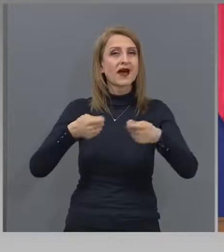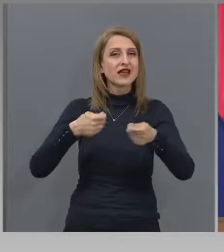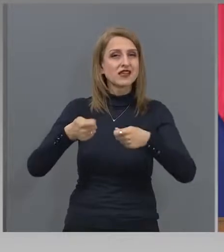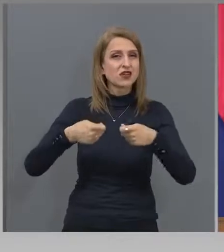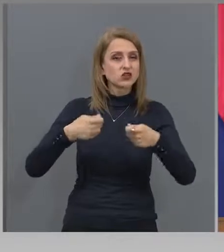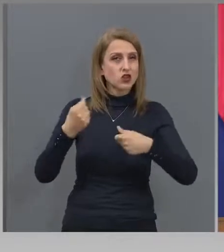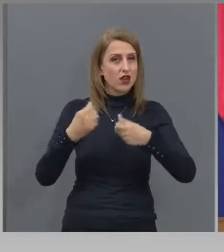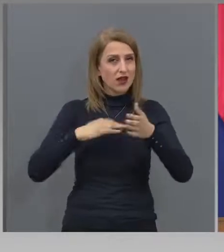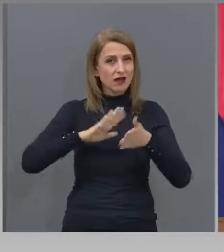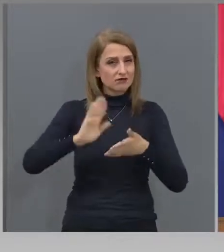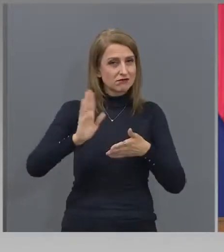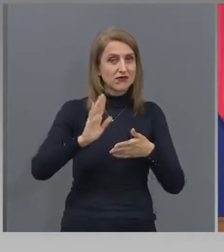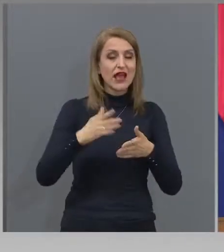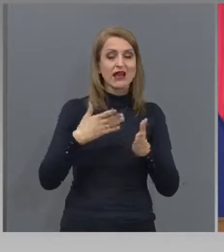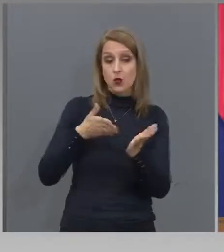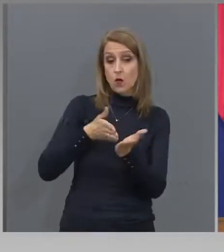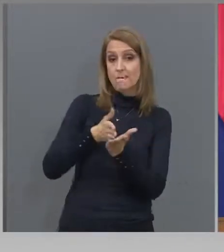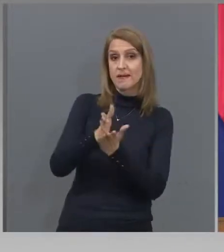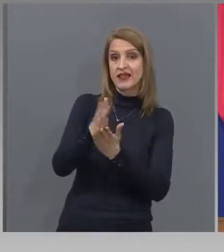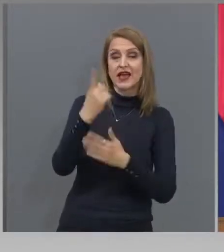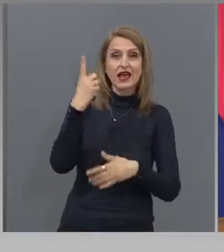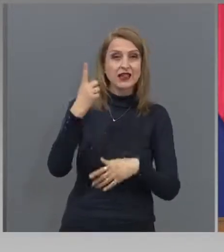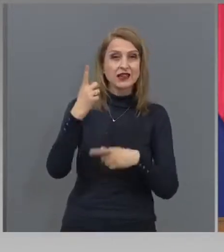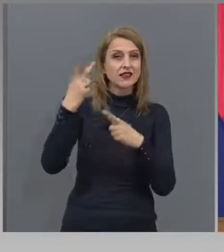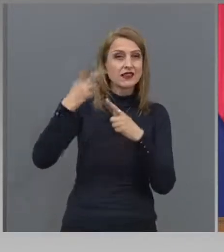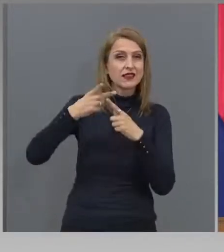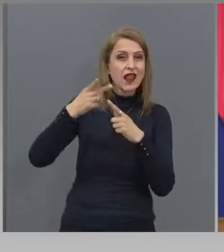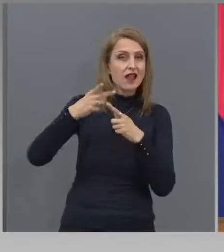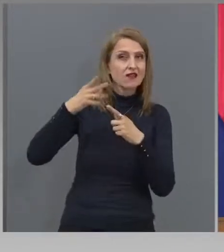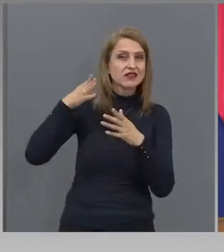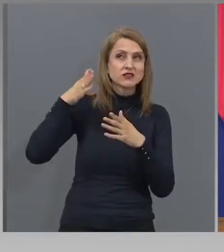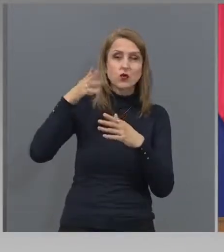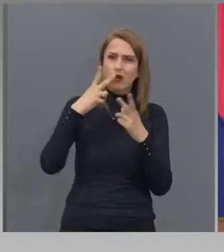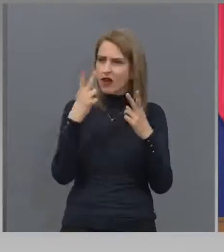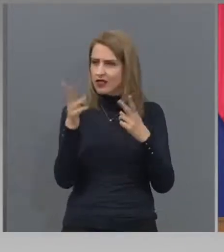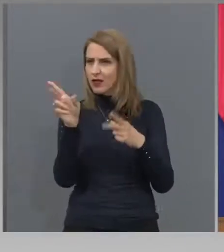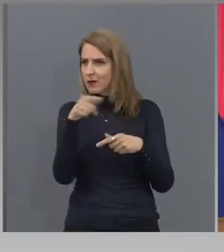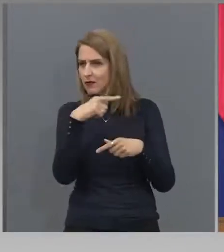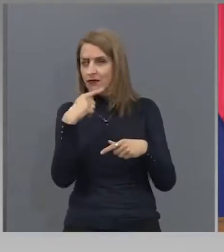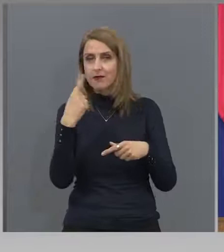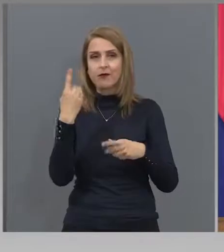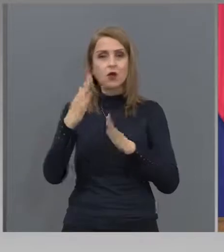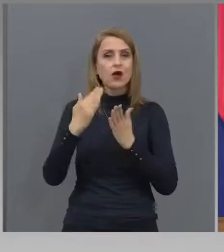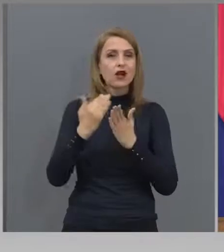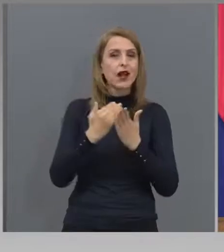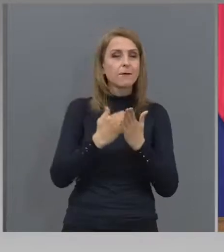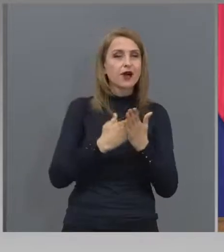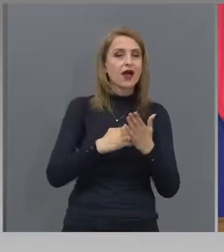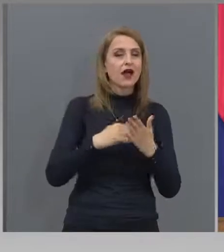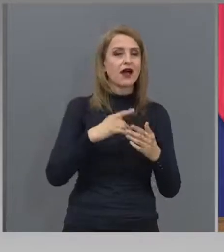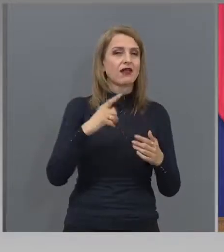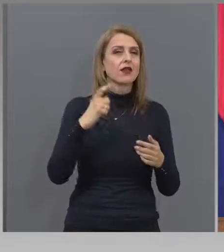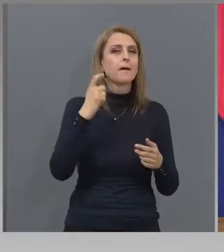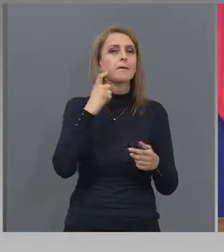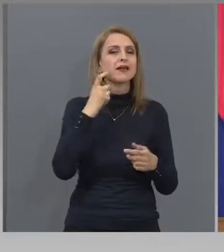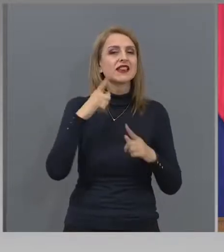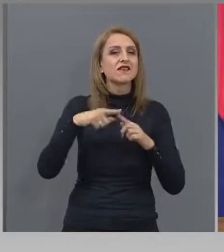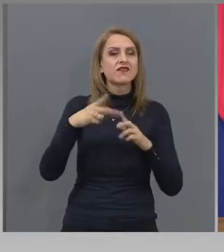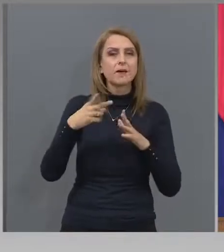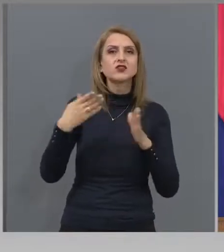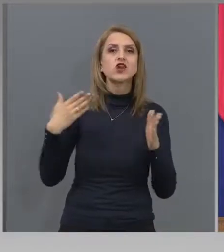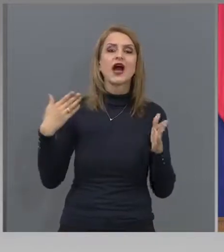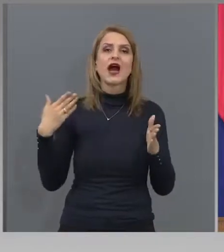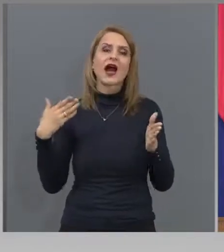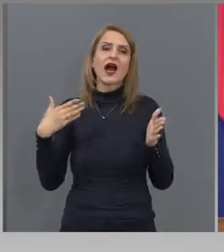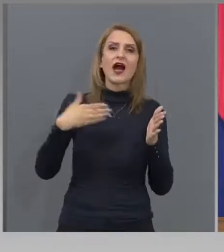един от телевизорите тук, мисля, че на Битеви беше програмата и видях, че пише антирекорд